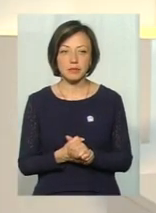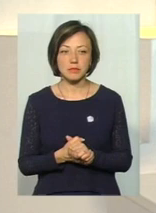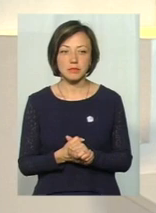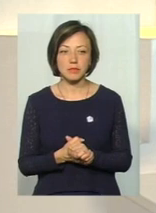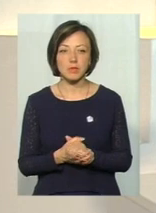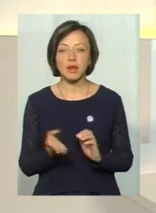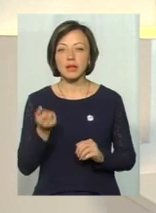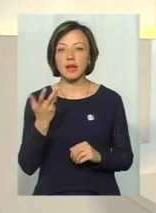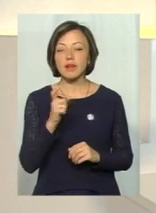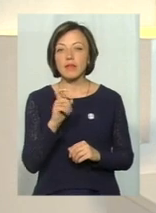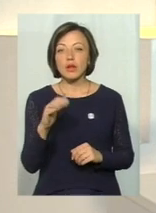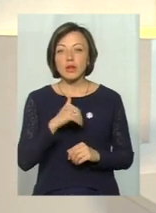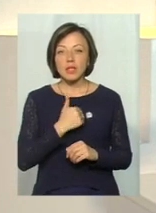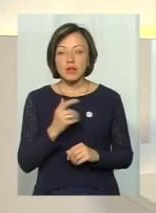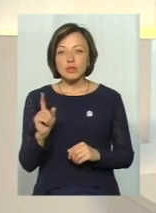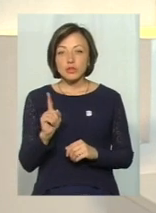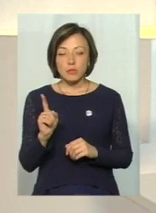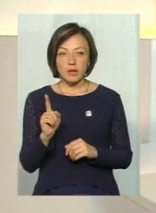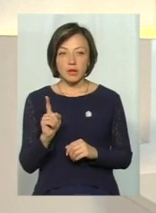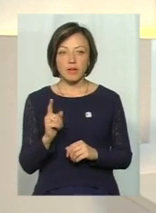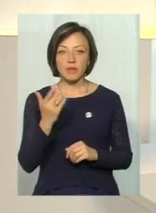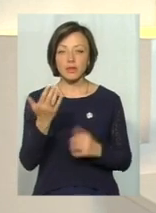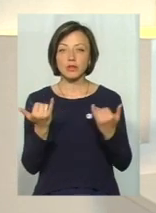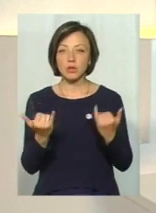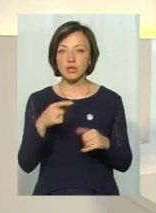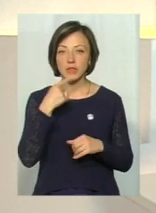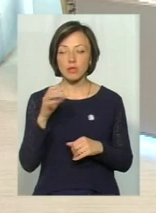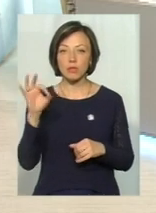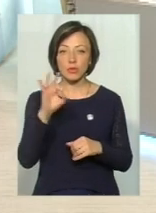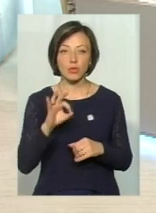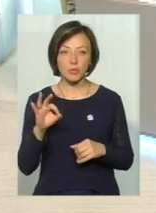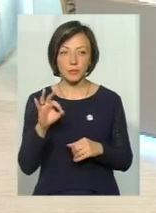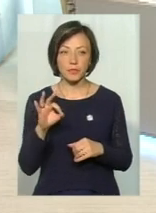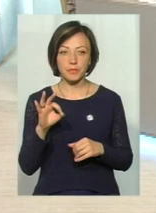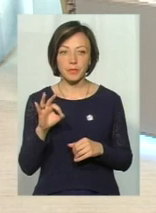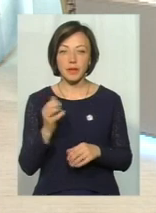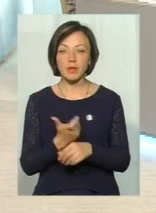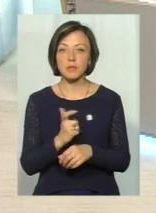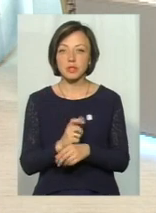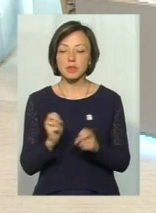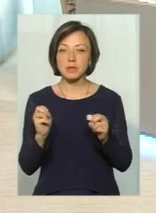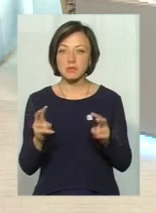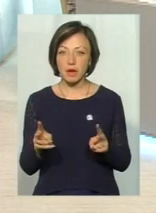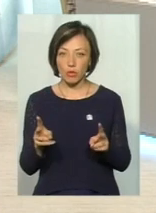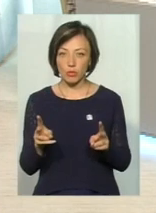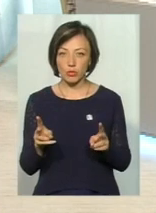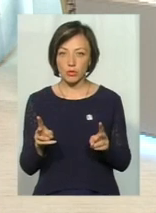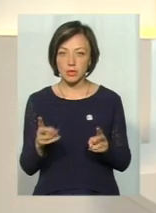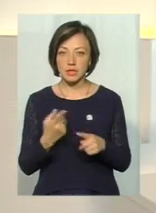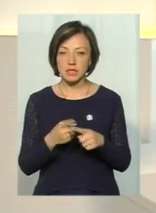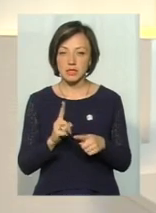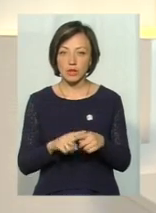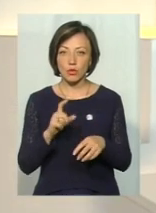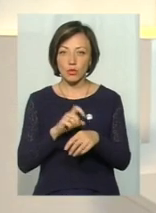ще декілька хвилин ефіру. Я би дуже хотіла, щоб ви сьогодні зазначали про те, що найбільшу небезпеку ці